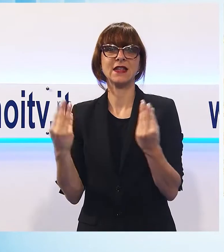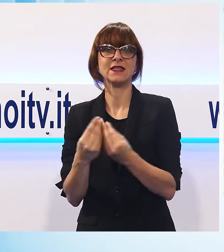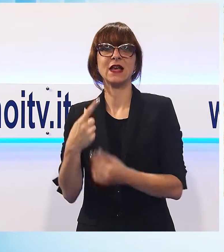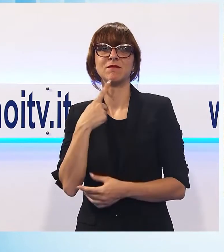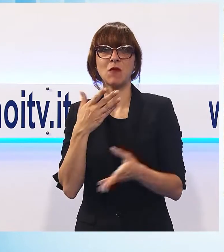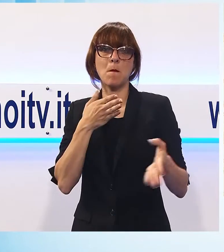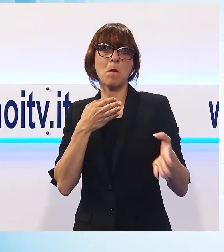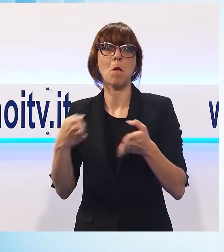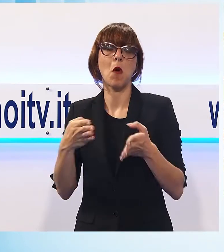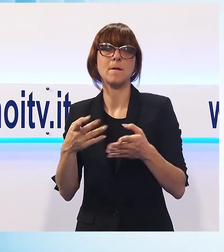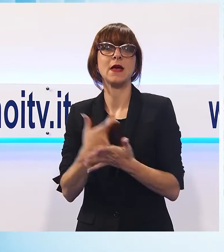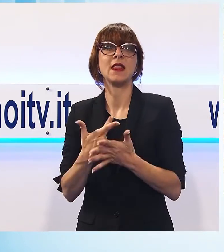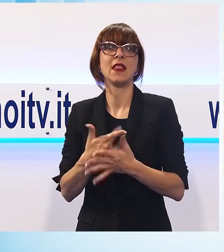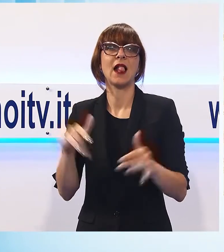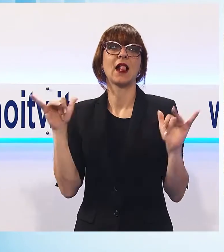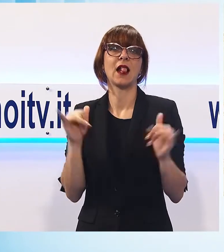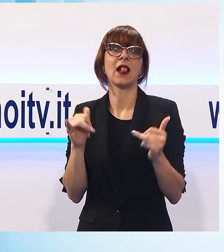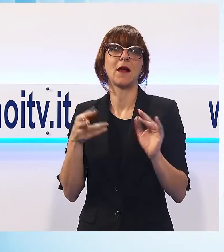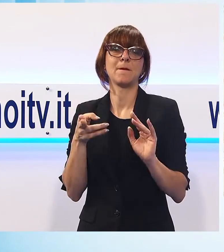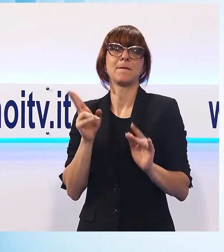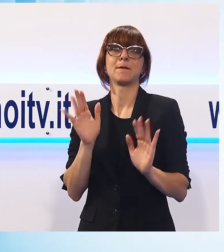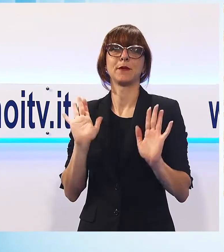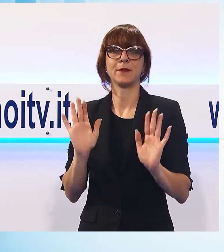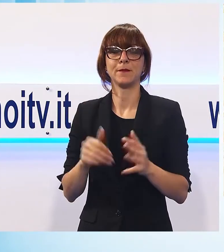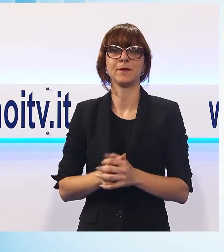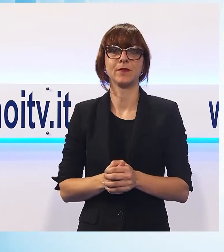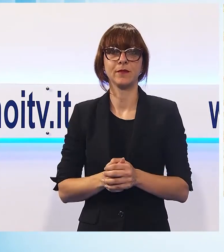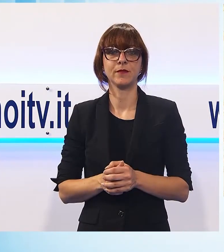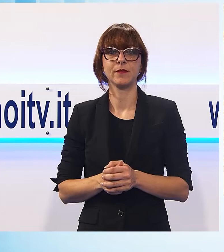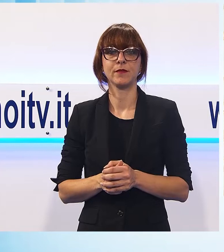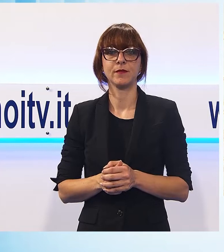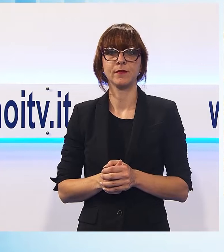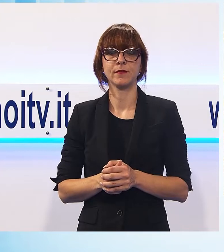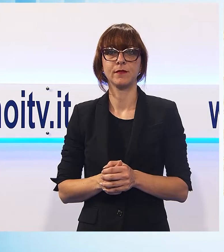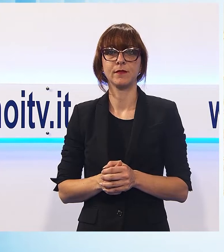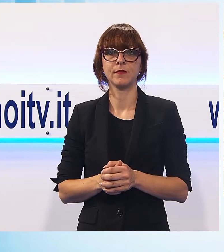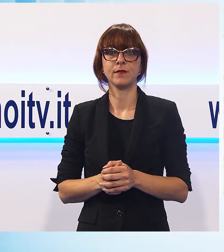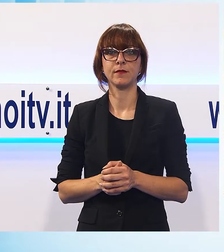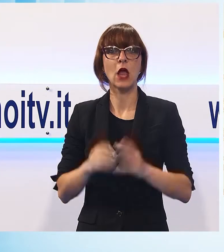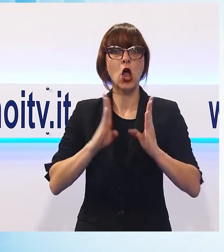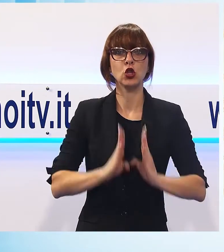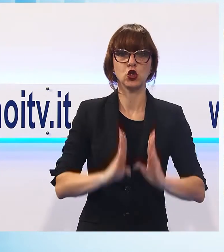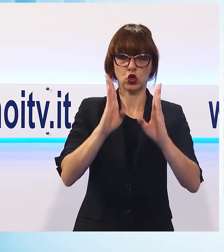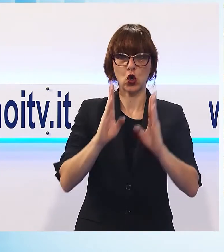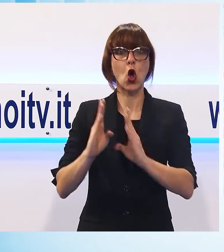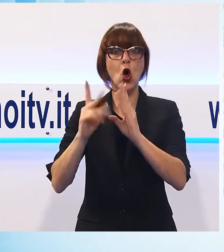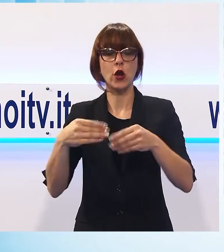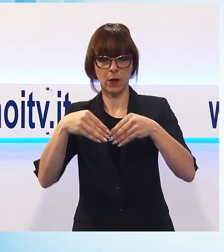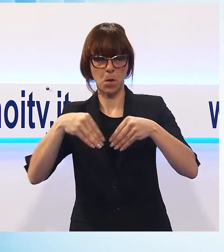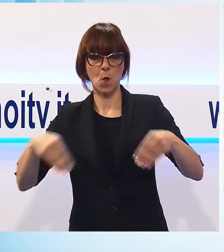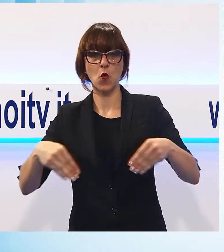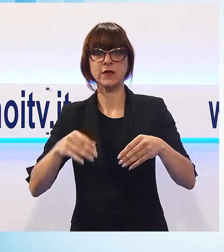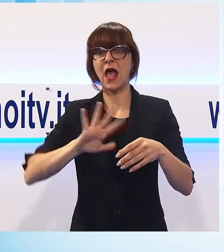momenti di divertimento, la tradizionale apertura delle torri, dei musei, di molti luoghi della